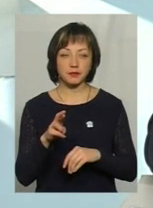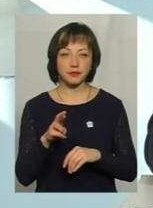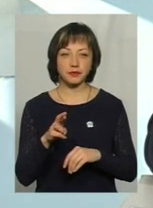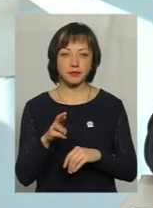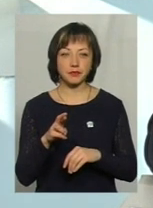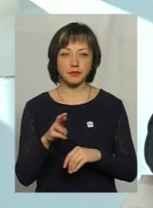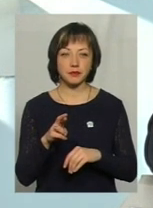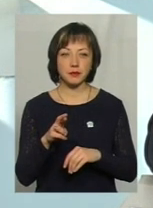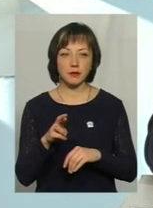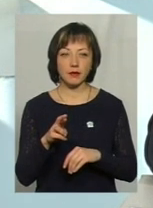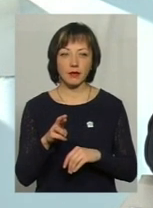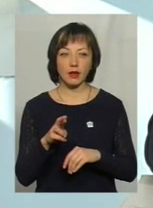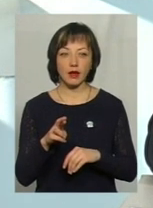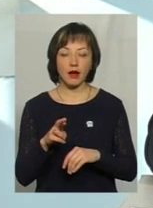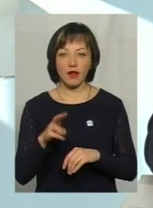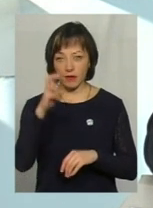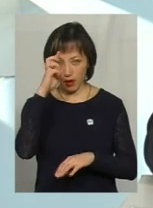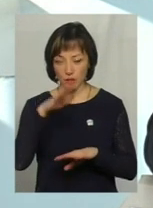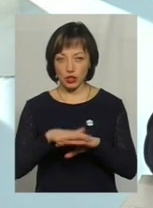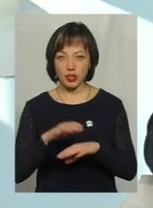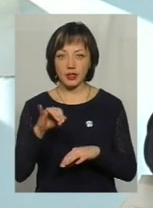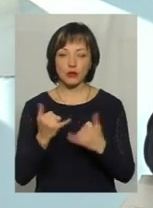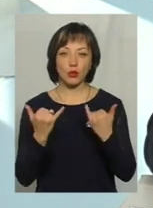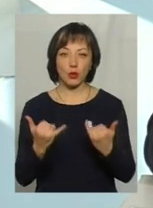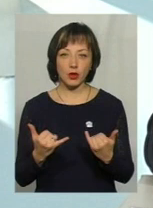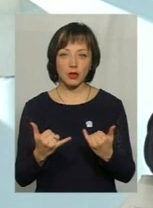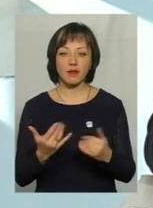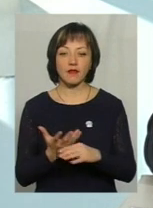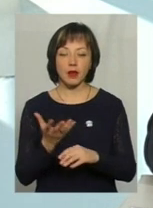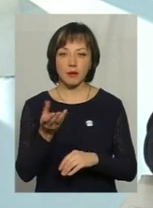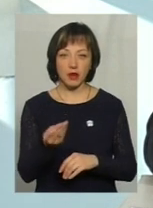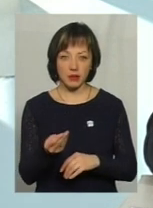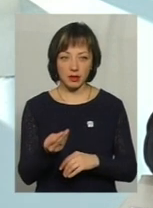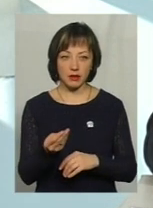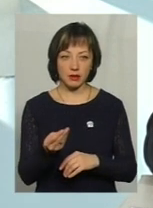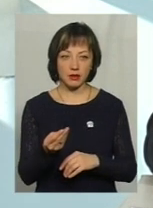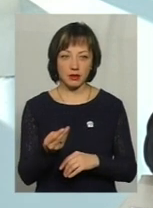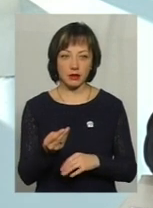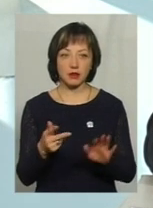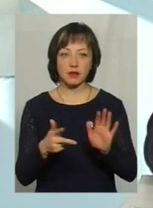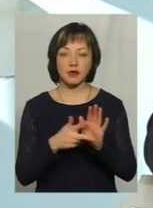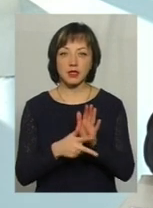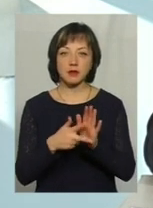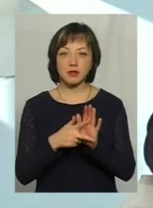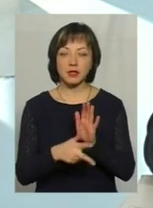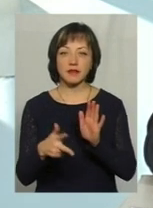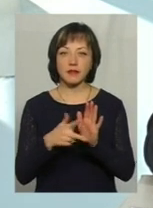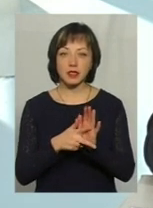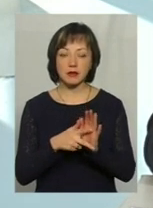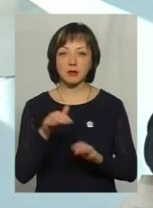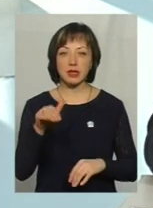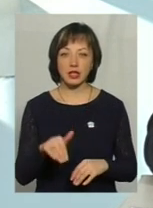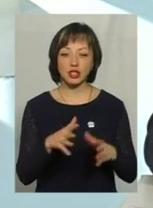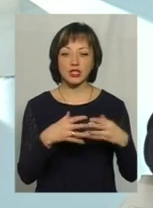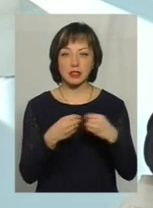зобов'язання в казначейству, і ми вже на сьогодні виплатили 88 тисяч